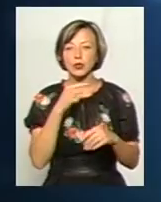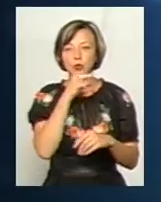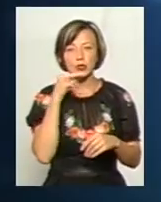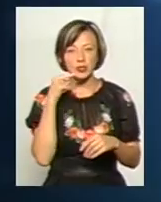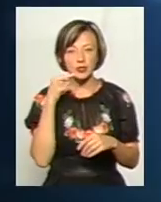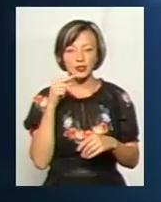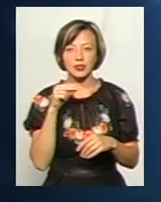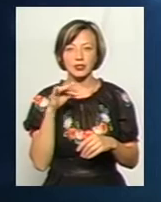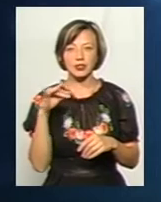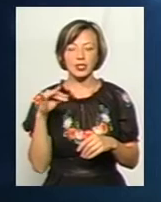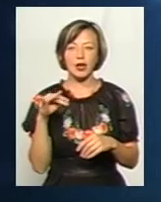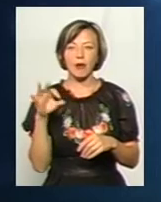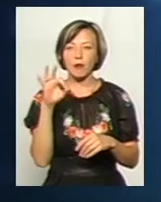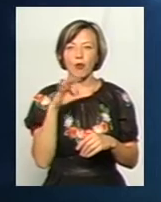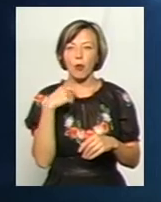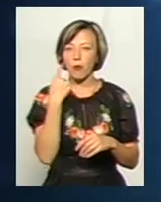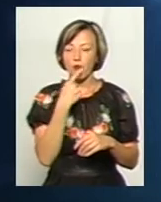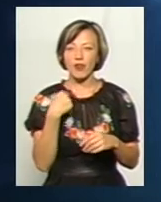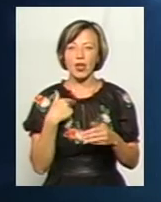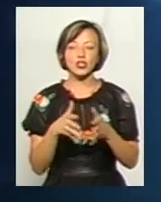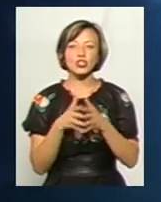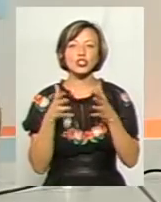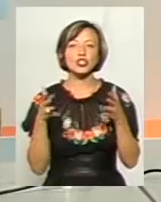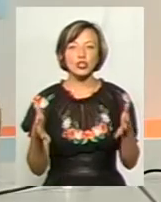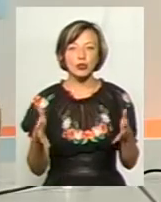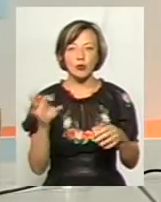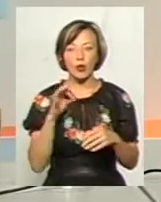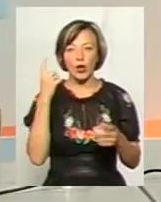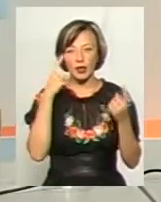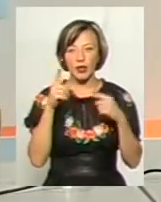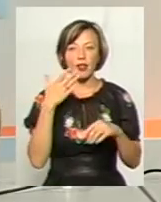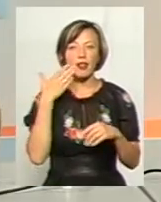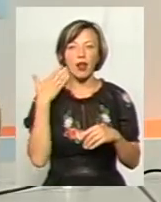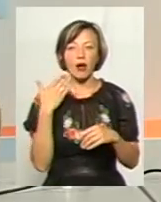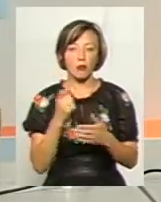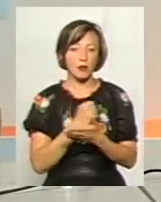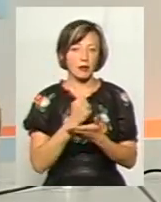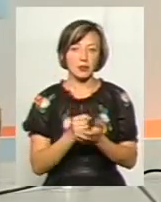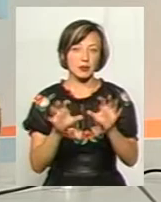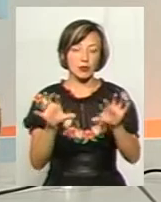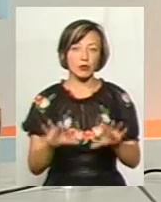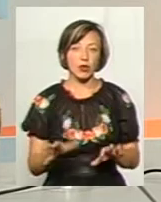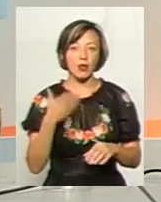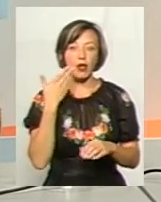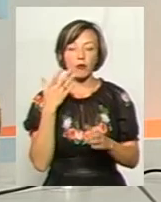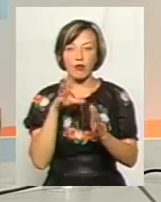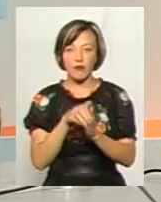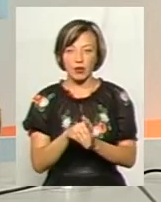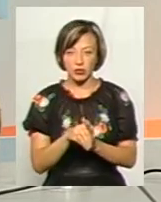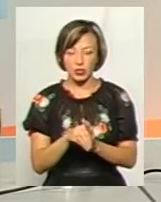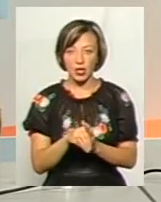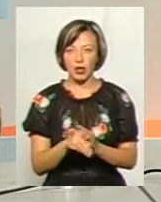чи... Ні, то вже не про мову мова йде, я кажу ширше. Тоді легко прийметься закон, тоді легко йде впроваджений.